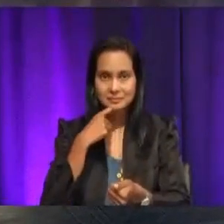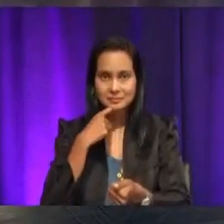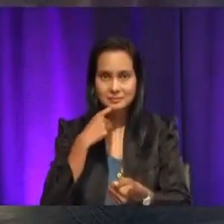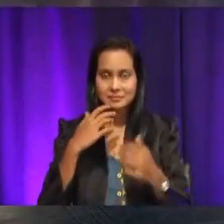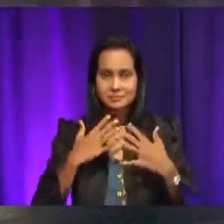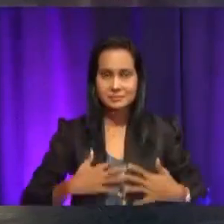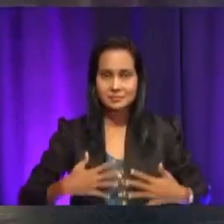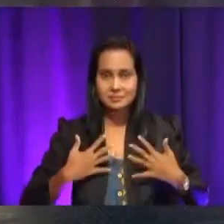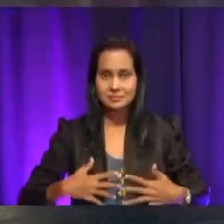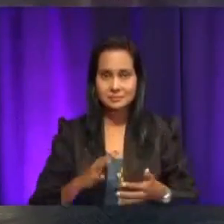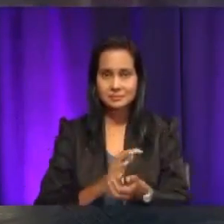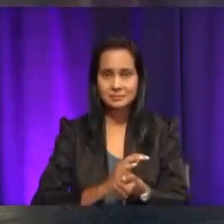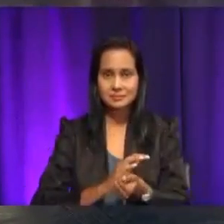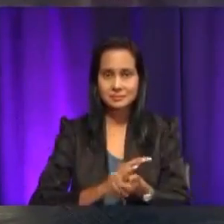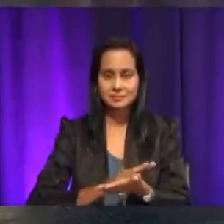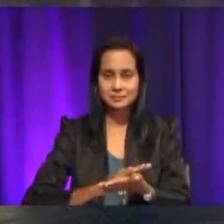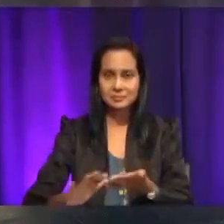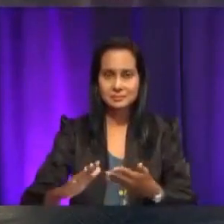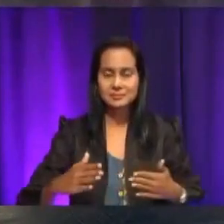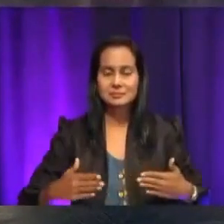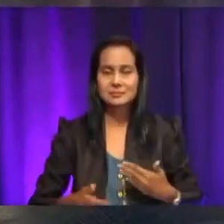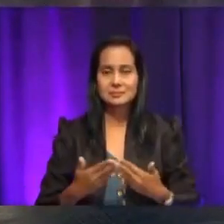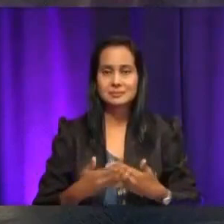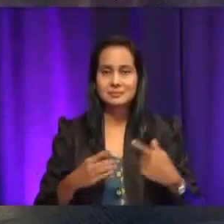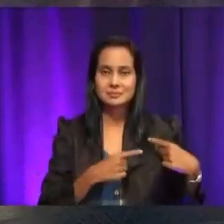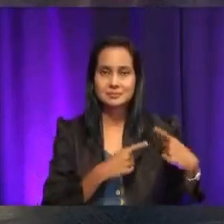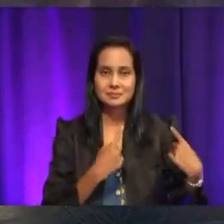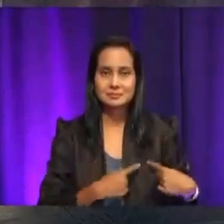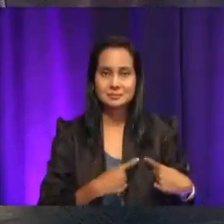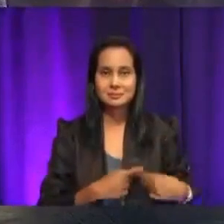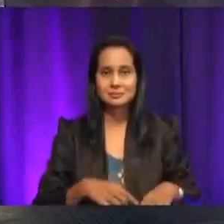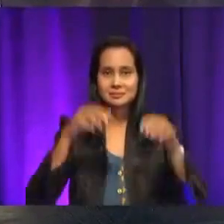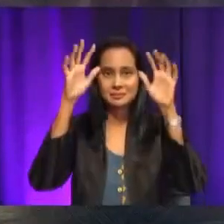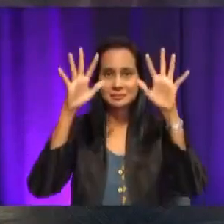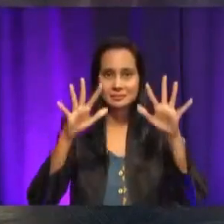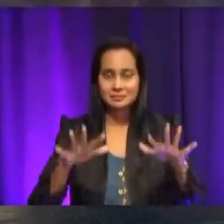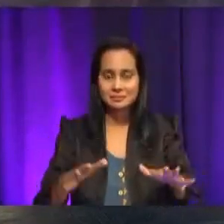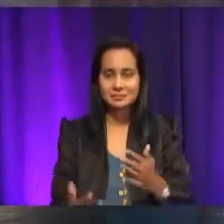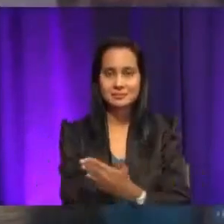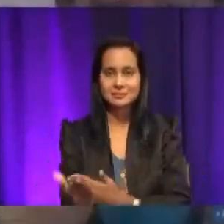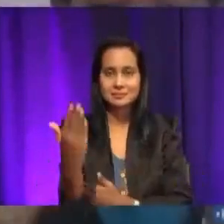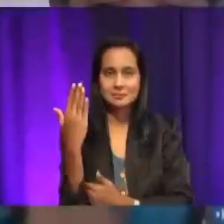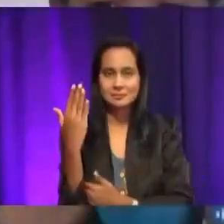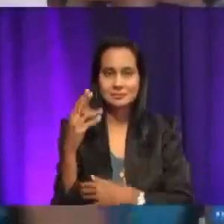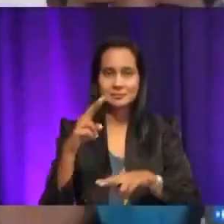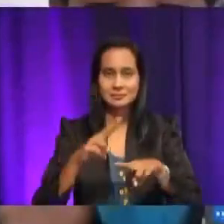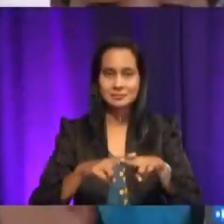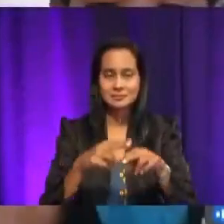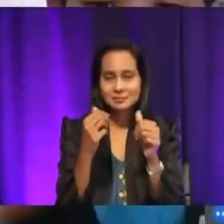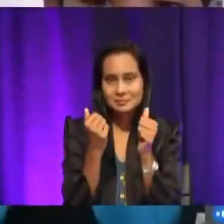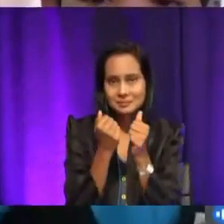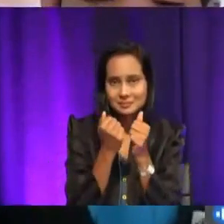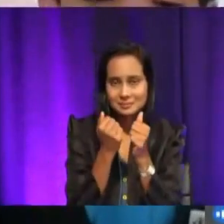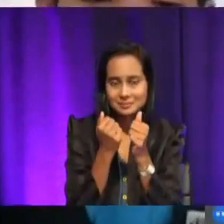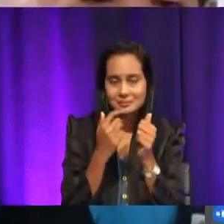Pakaian bersih, senang hati. Okey, Cikgu. Hujan lebat di waktu pagi. Duduk di tangga, sejuk